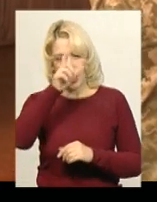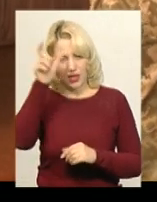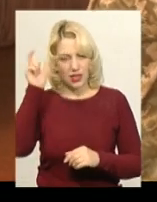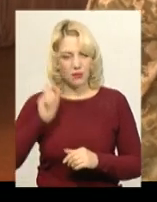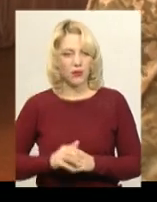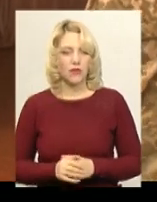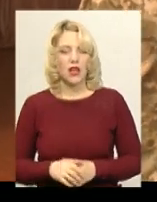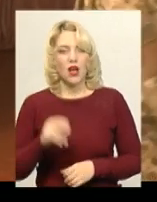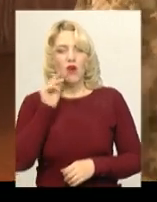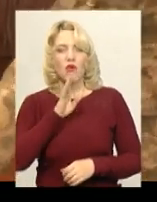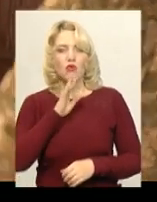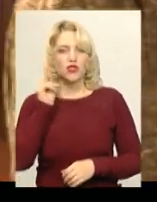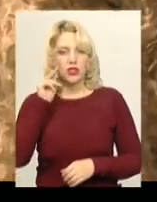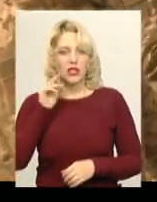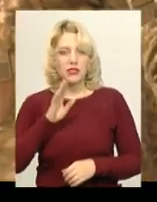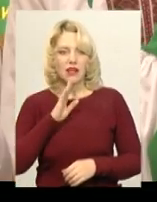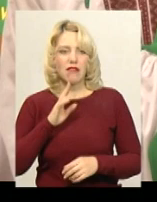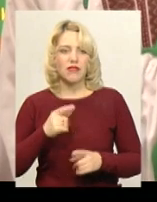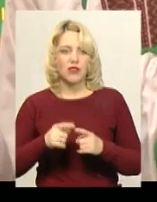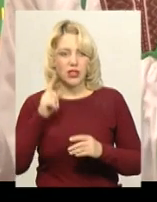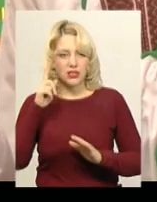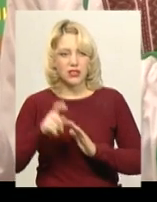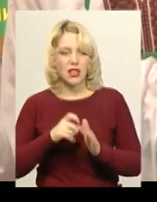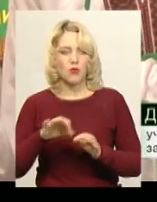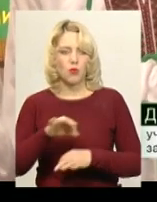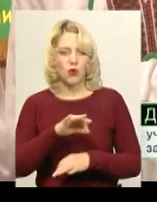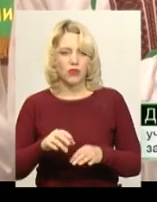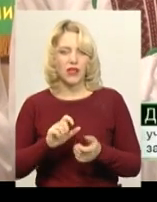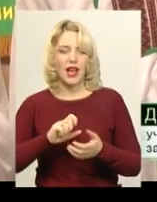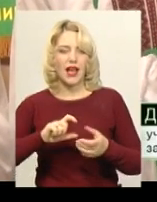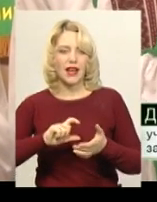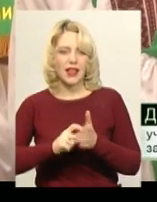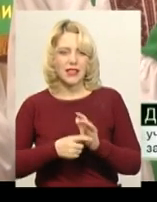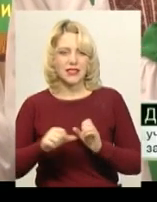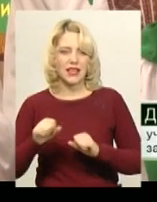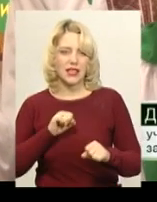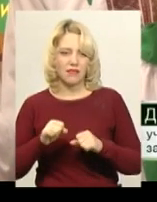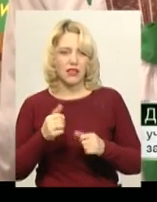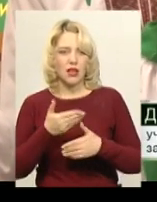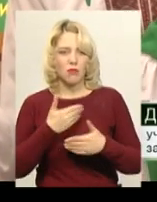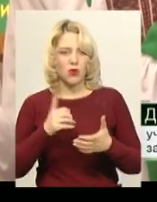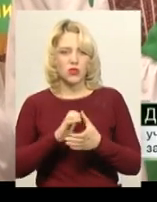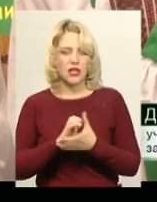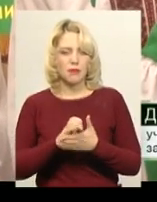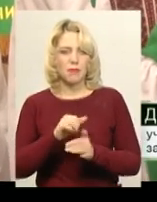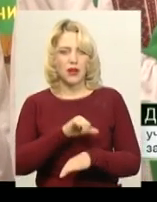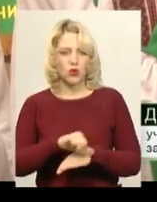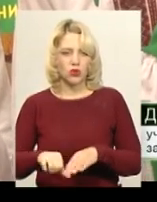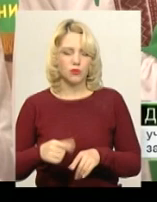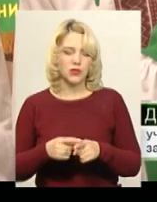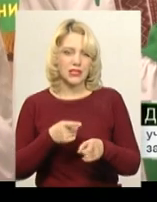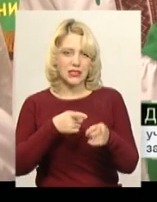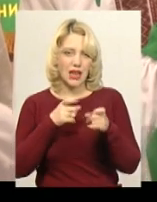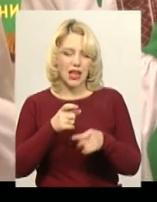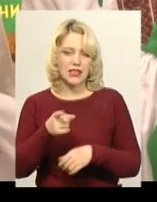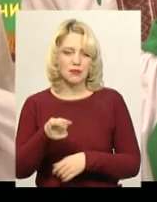Дарина Деда дізналась про проєкт від класного керівника. Коли ми пішли в прикордонну академію, ми знайомились з прикордонником, ми стріляли з